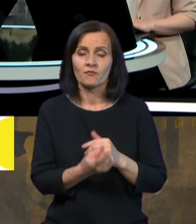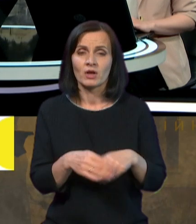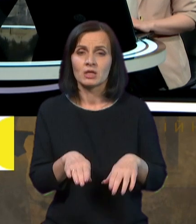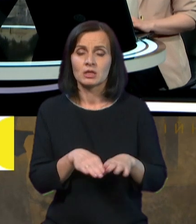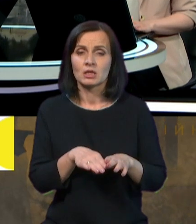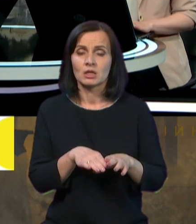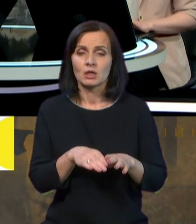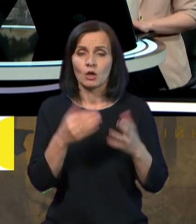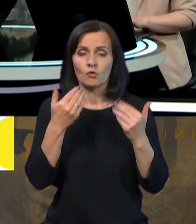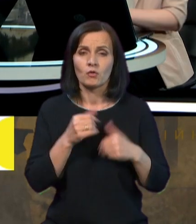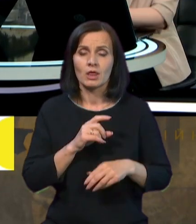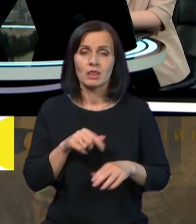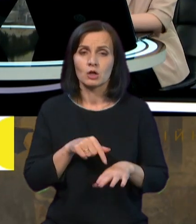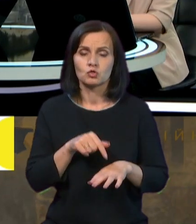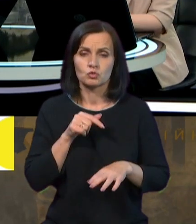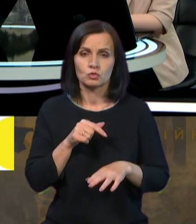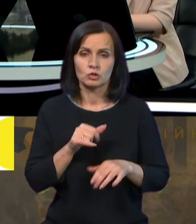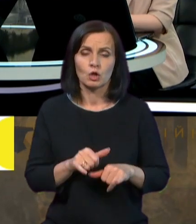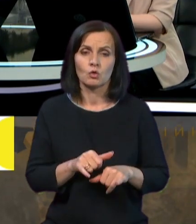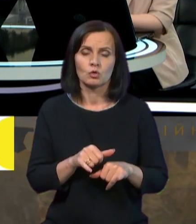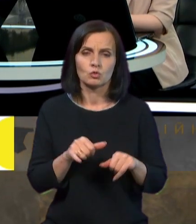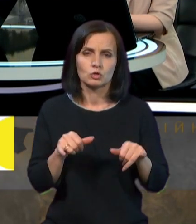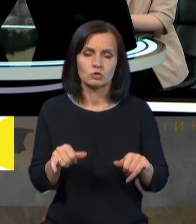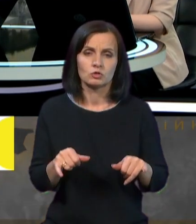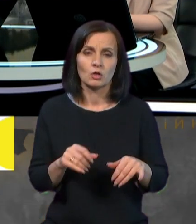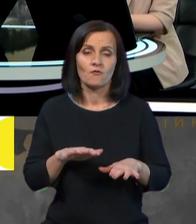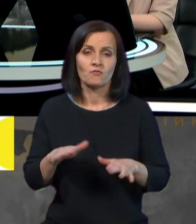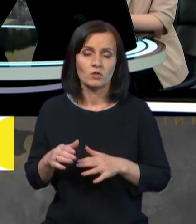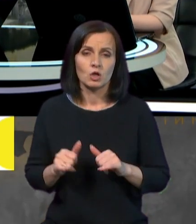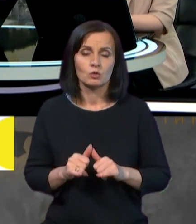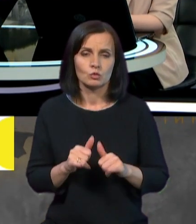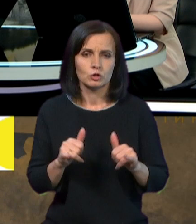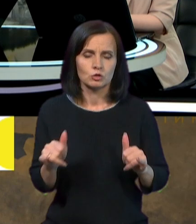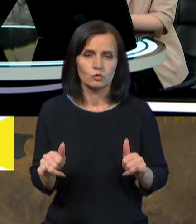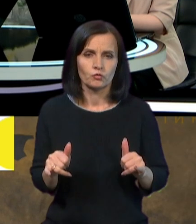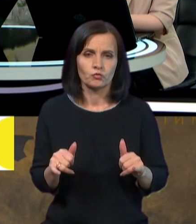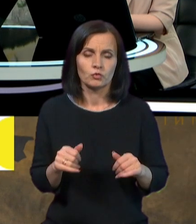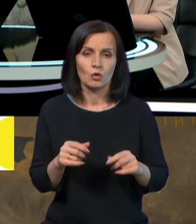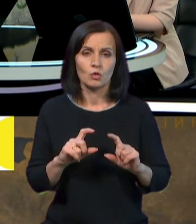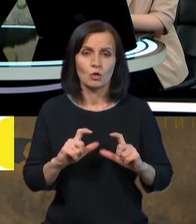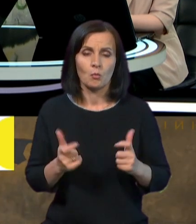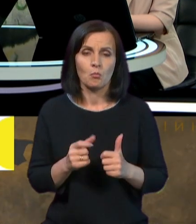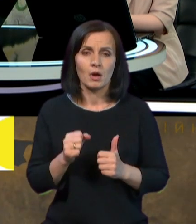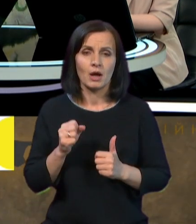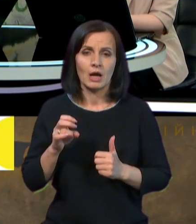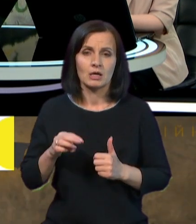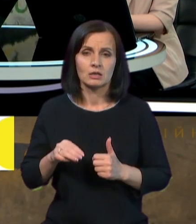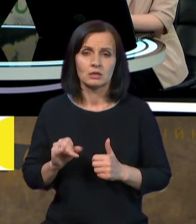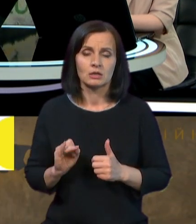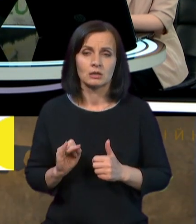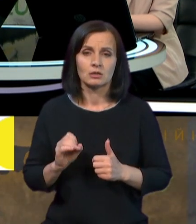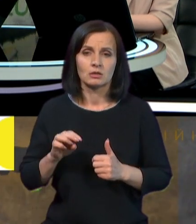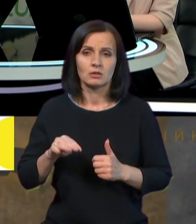організмі нечутливість. Тобто, відбувається розвиток блокуючих антитіл, які при